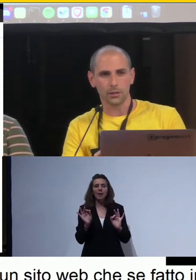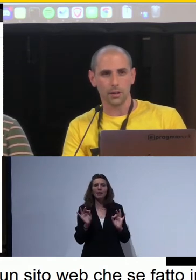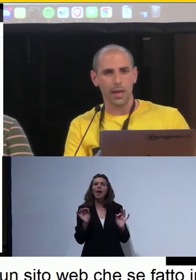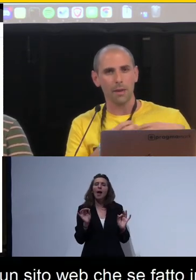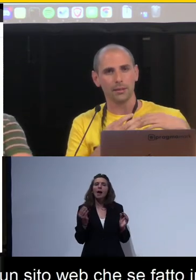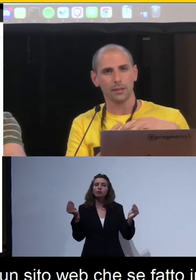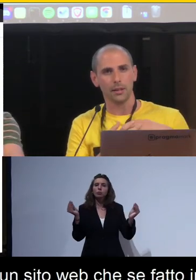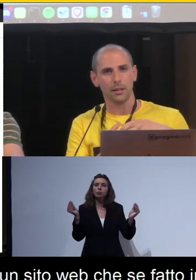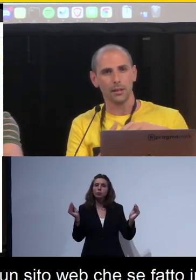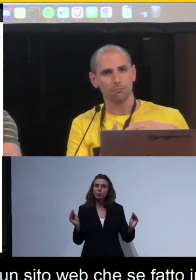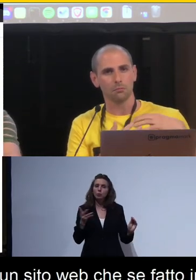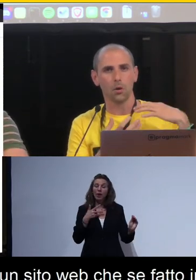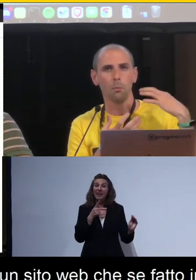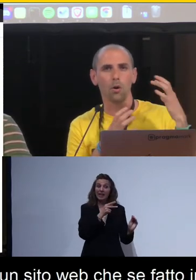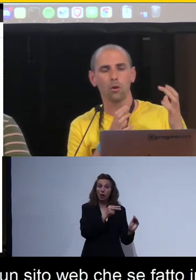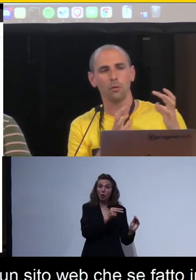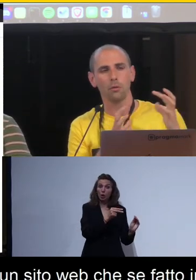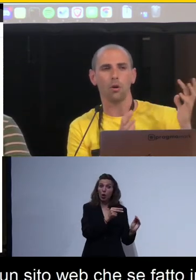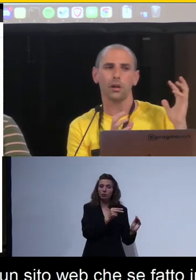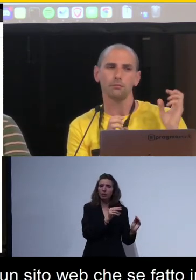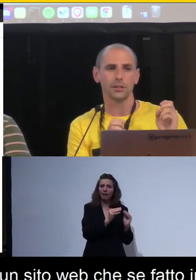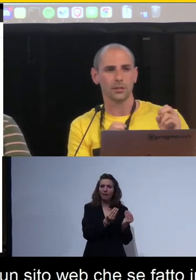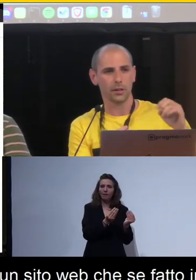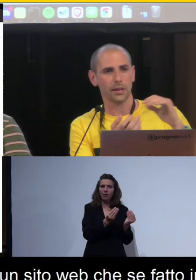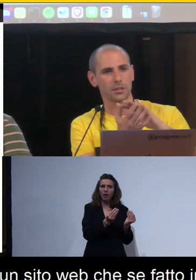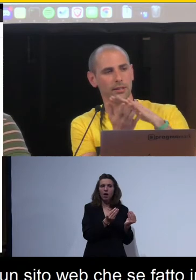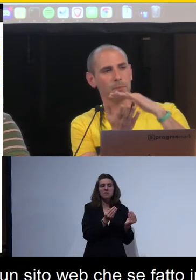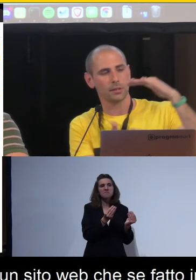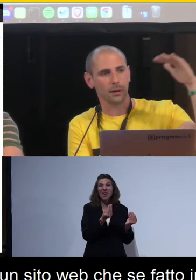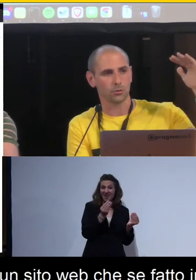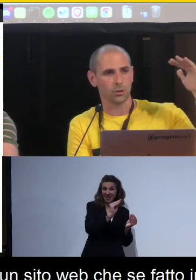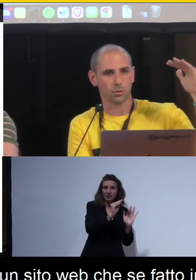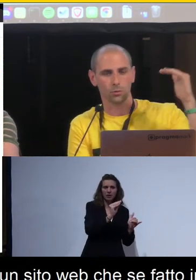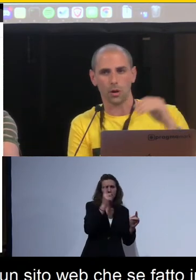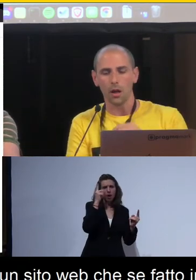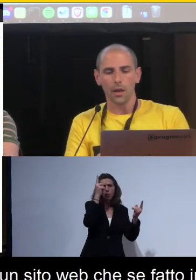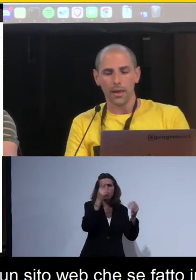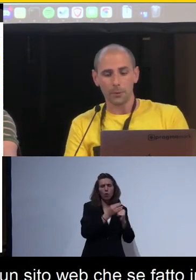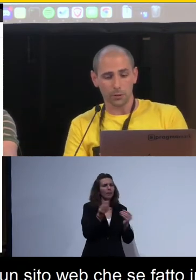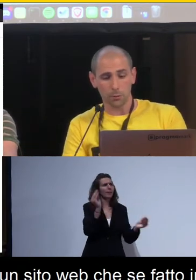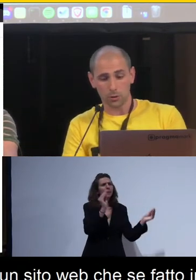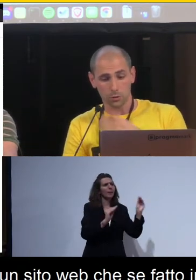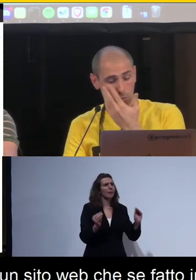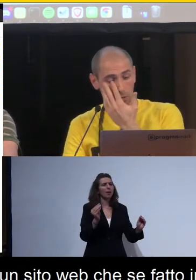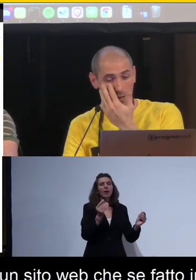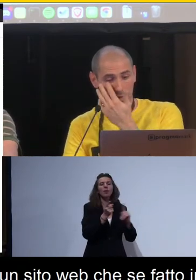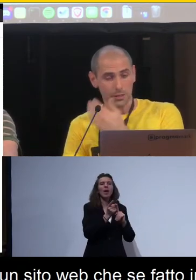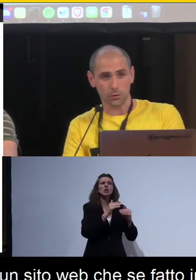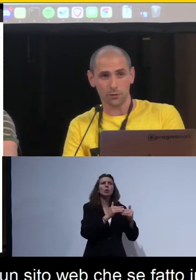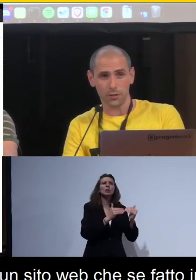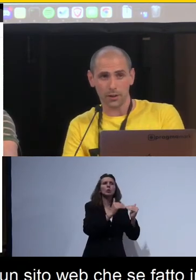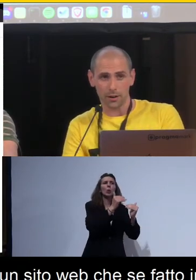Keynote è metterteli un po' come vuole, nel senso che cerca di appiattire molto la struttura, e appiattire molto la struttura